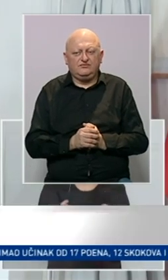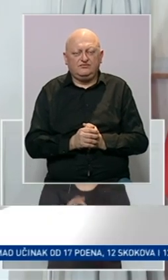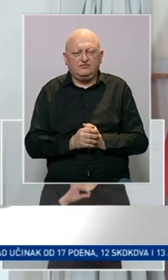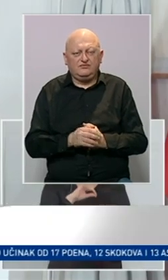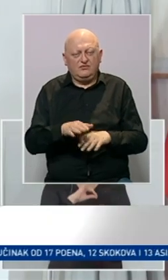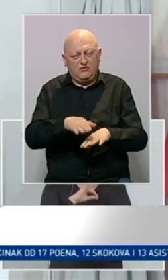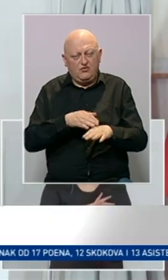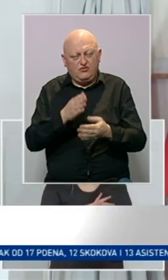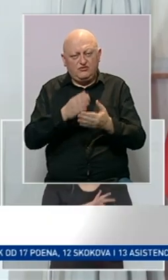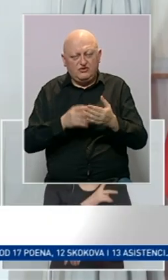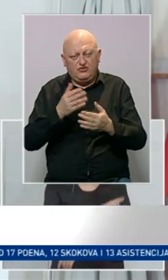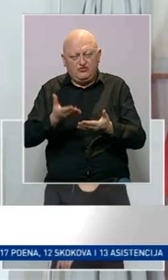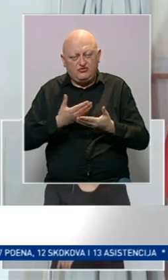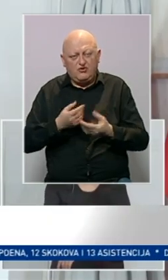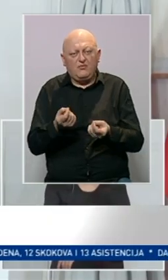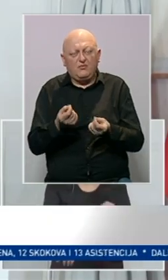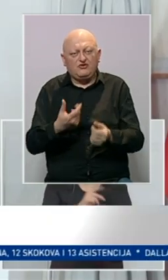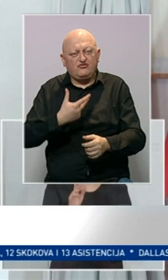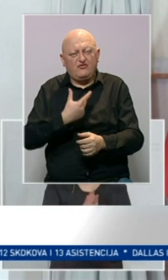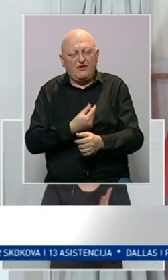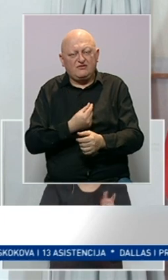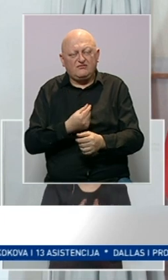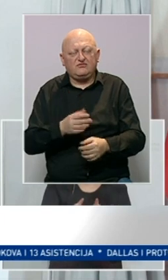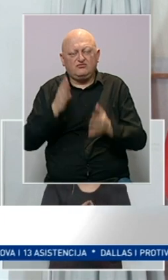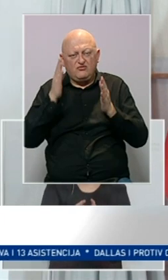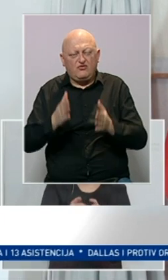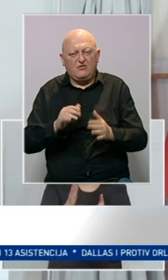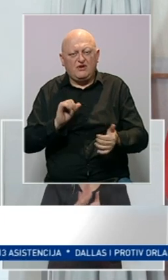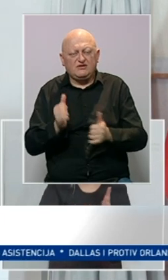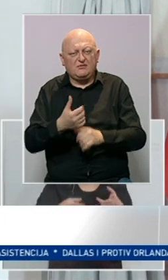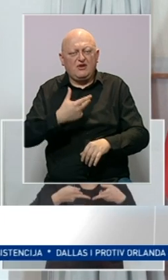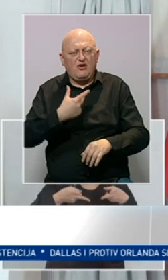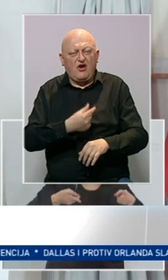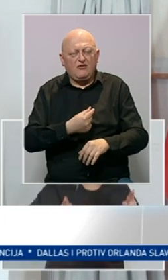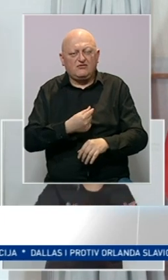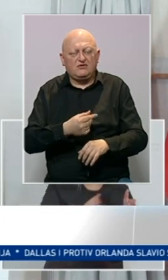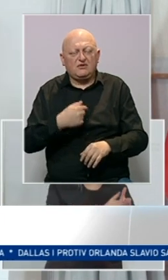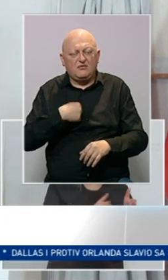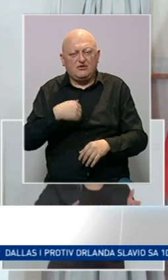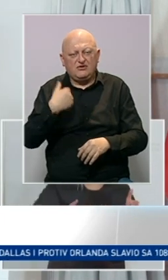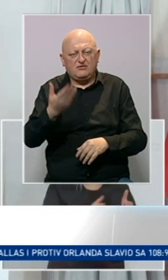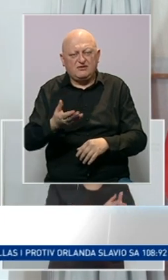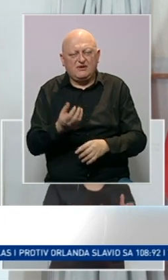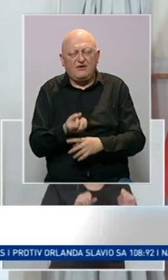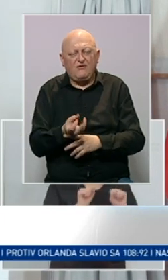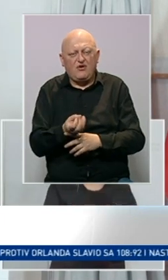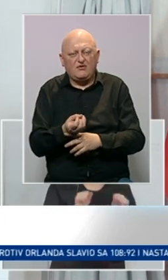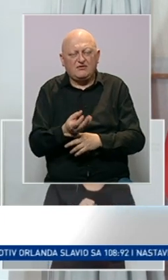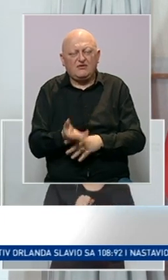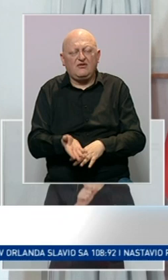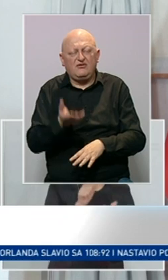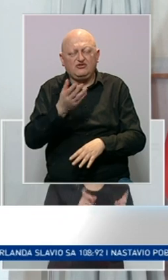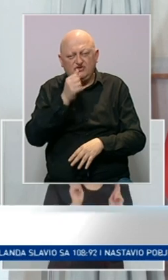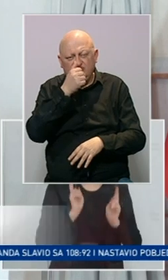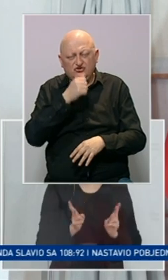U početnoj fazi ljudi će dobiti priliku da se vakcinišu, da se uvjere u prednosti vakcinacije, a mi ćemo dati dodatne informacije, čak i više